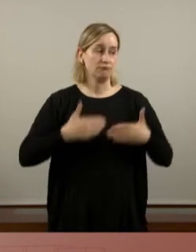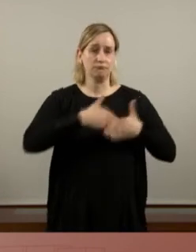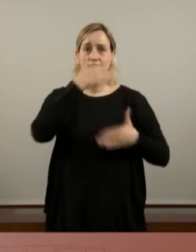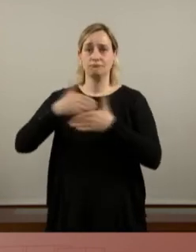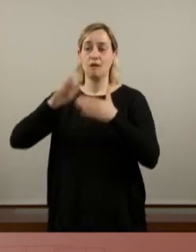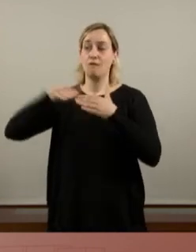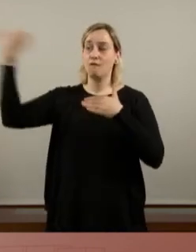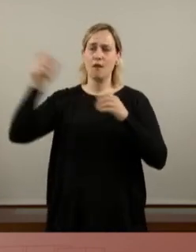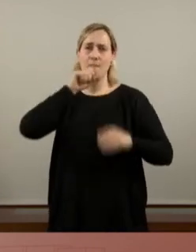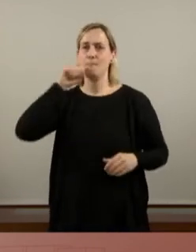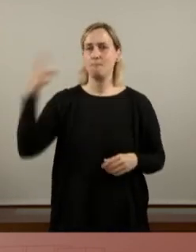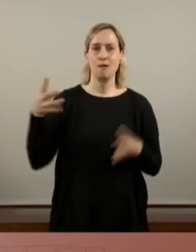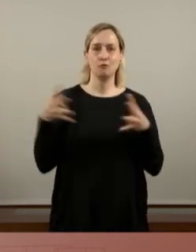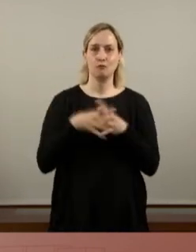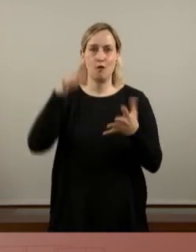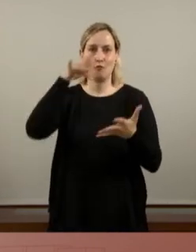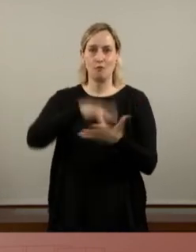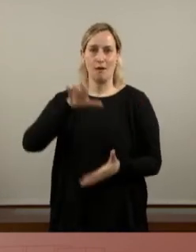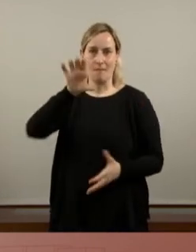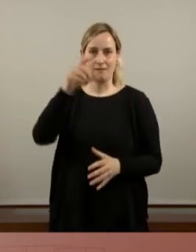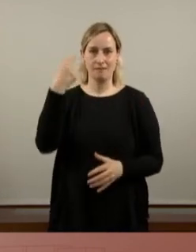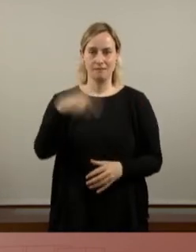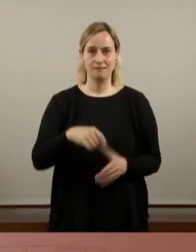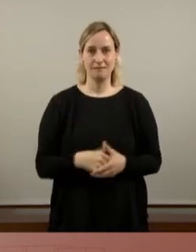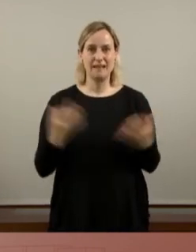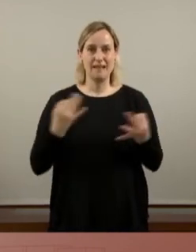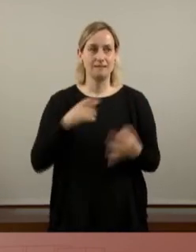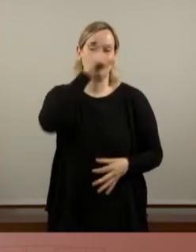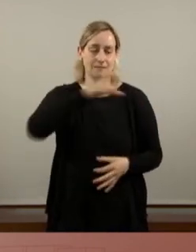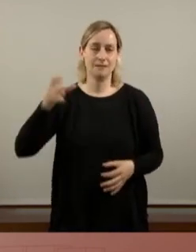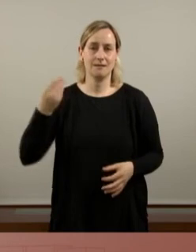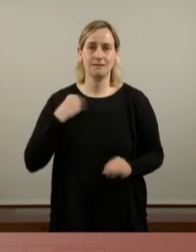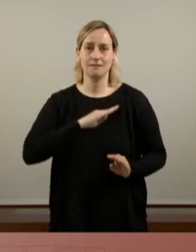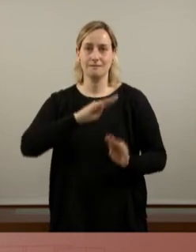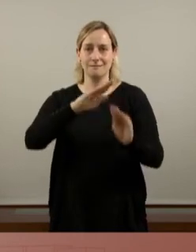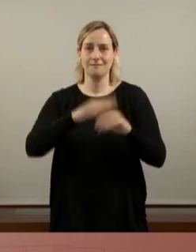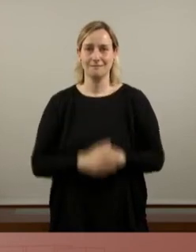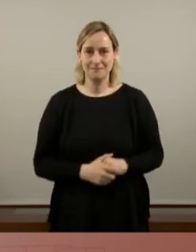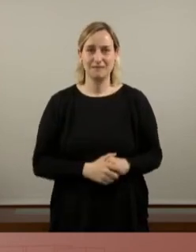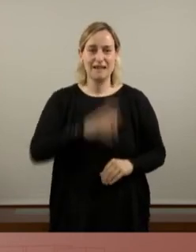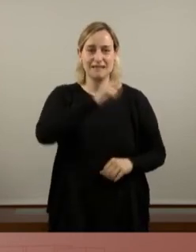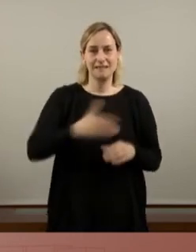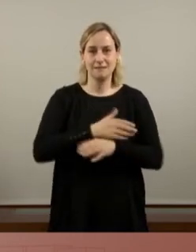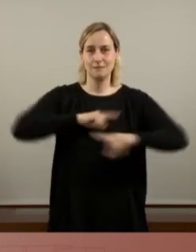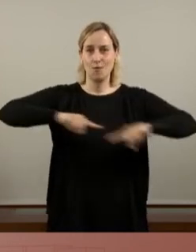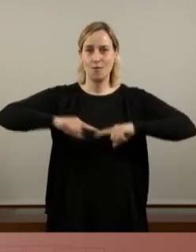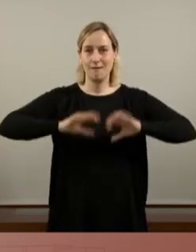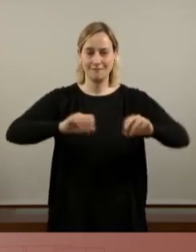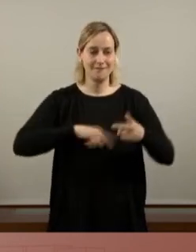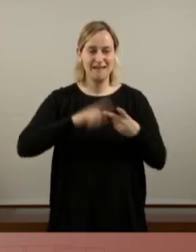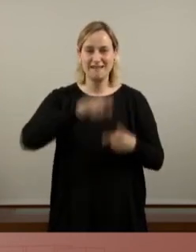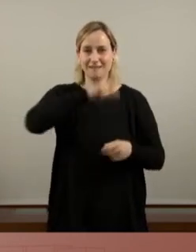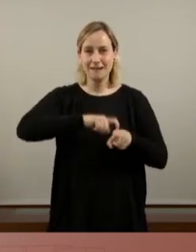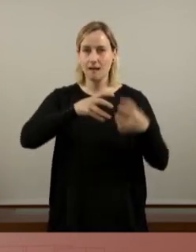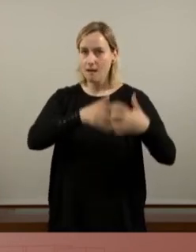la millor estructura que pot tenir aquest país la seva gent la gent que s'organitza la gent que